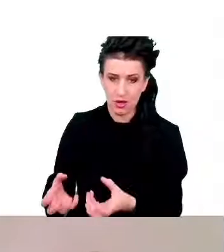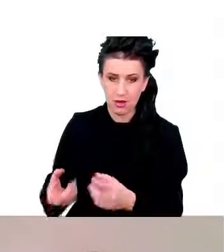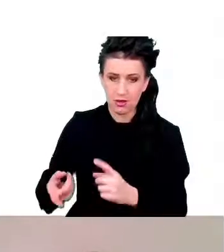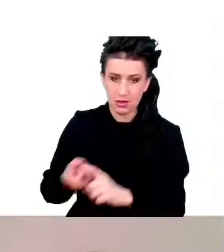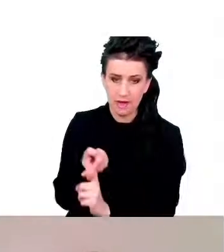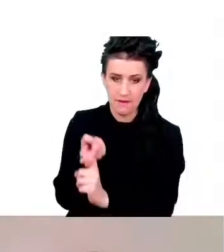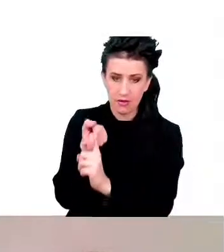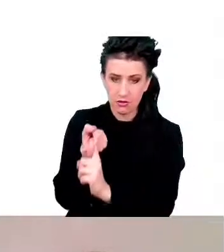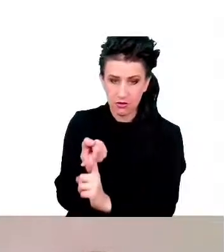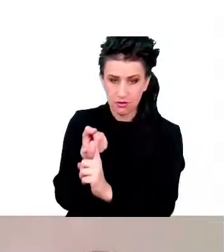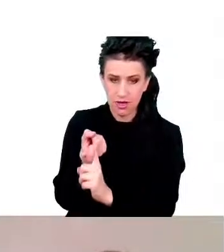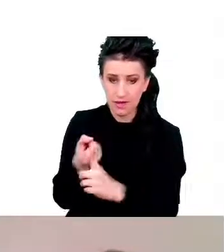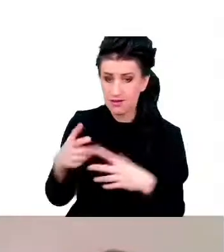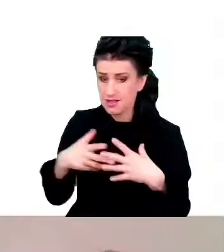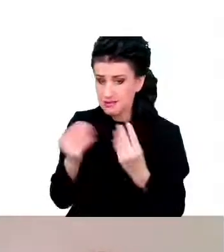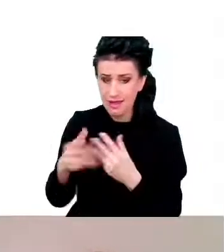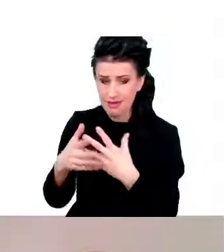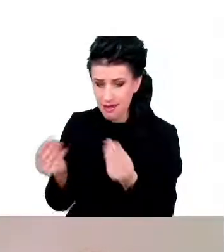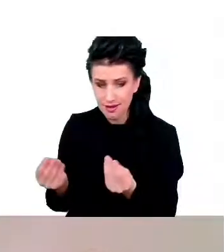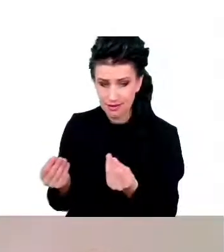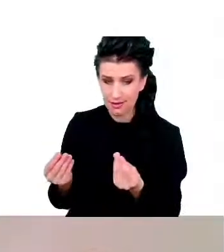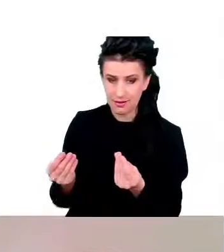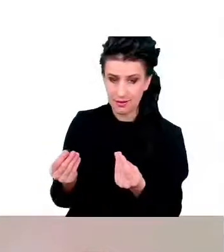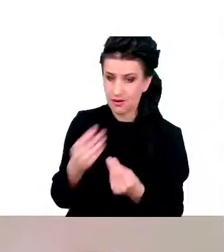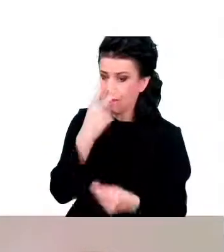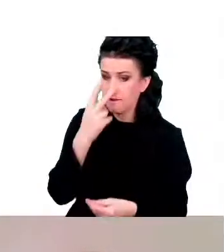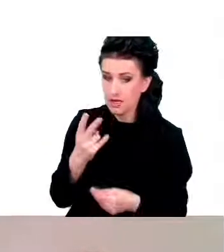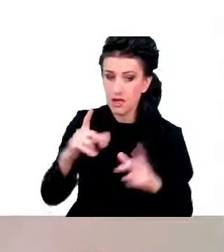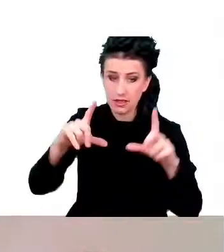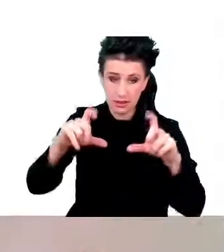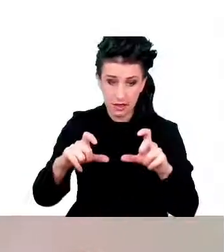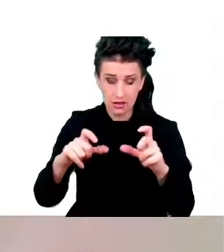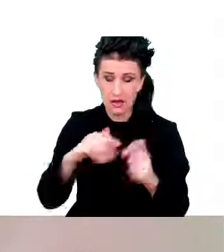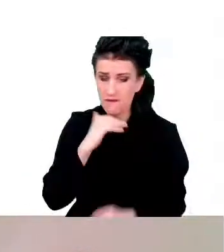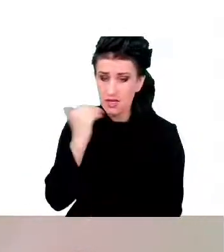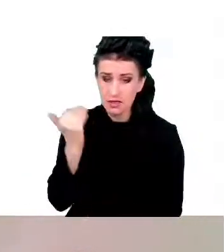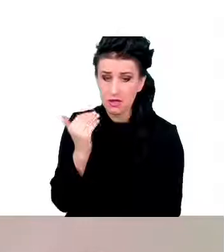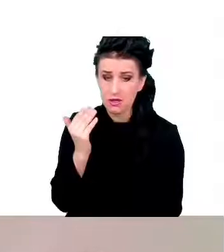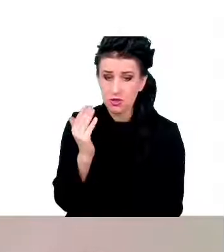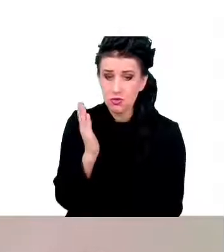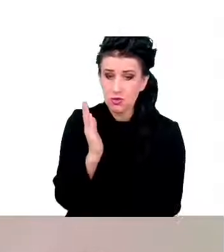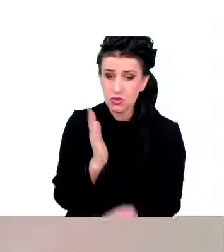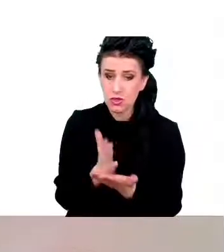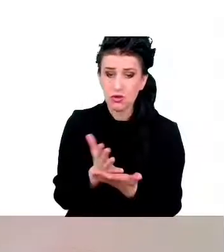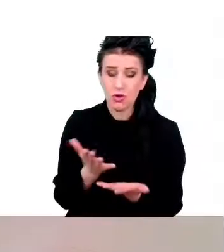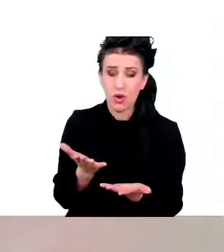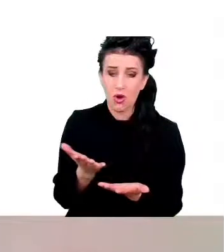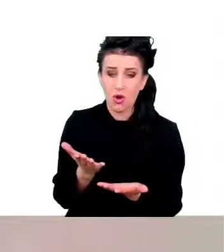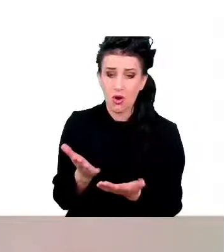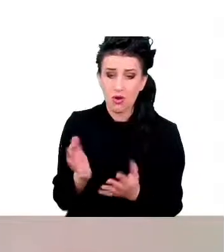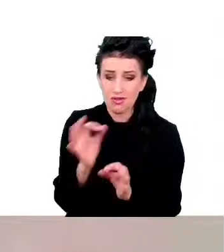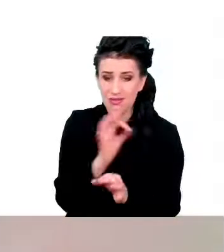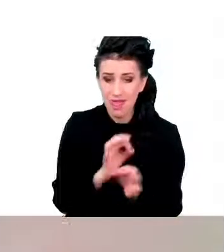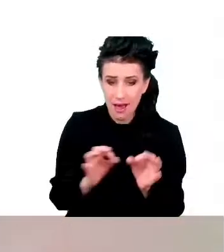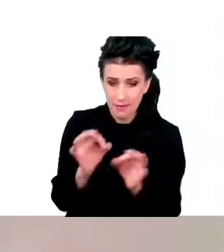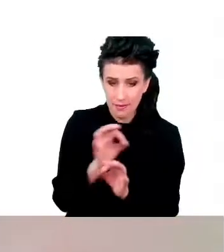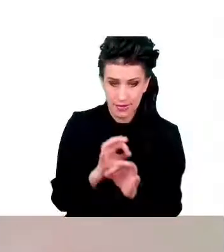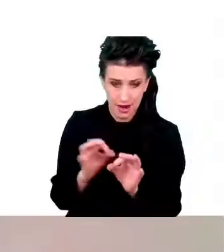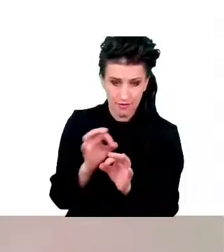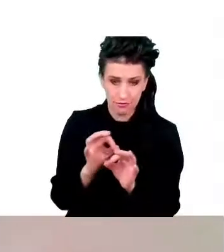jak Państwo widzą na tych zdjęciach, wystarczyło, że infrastruktura naprawcza i